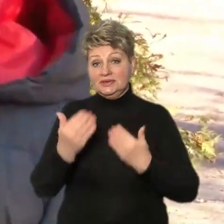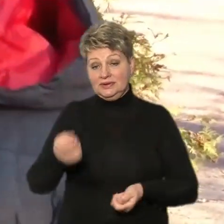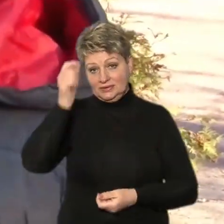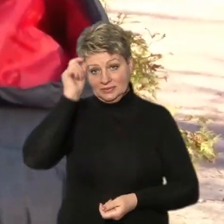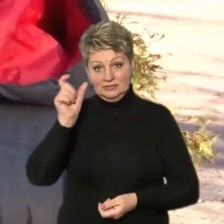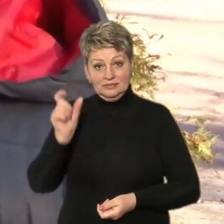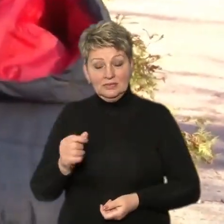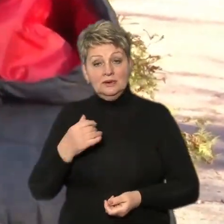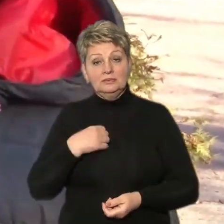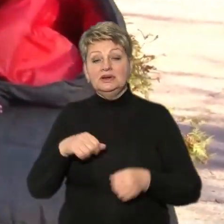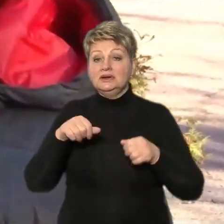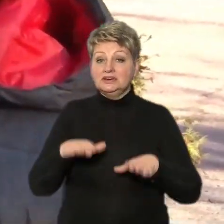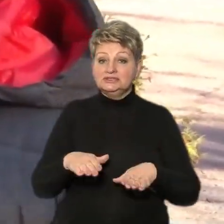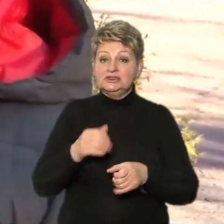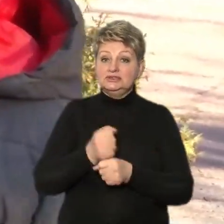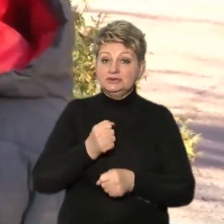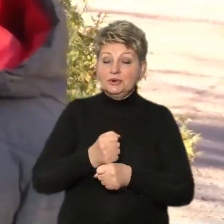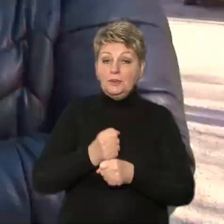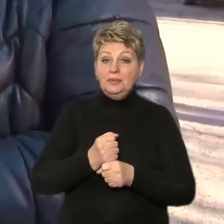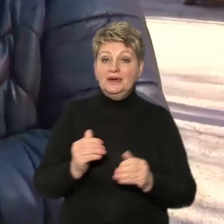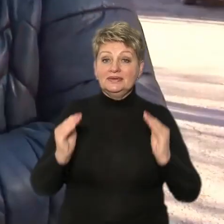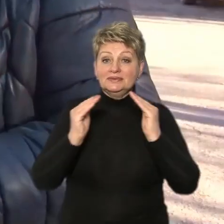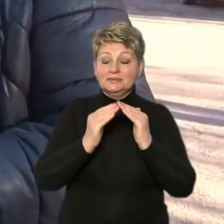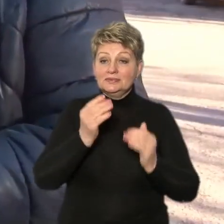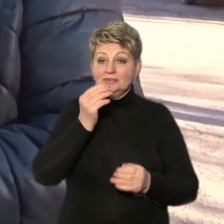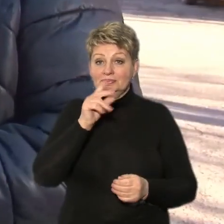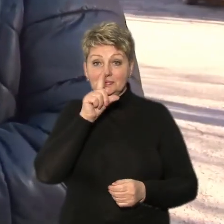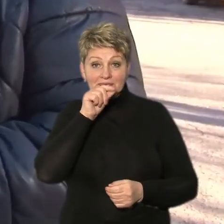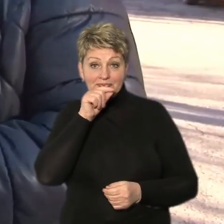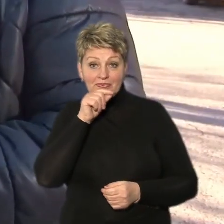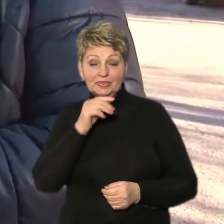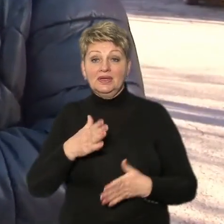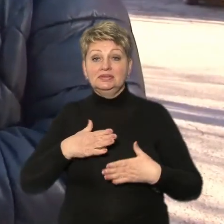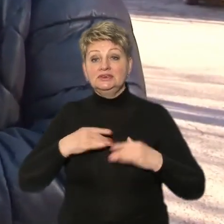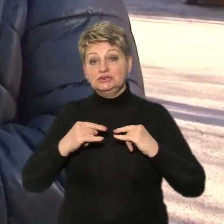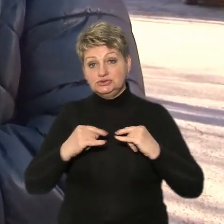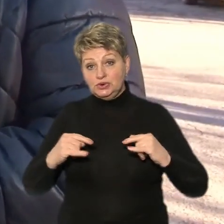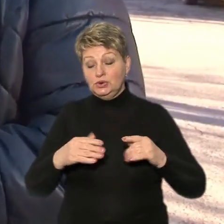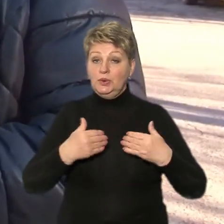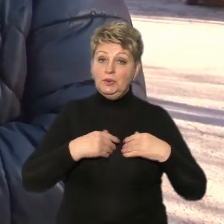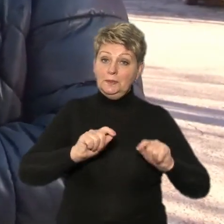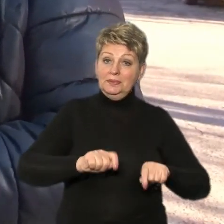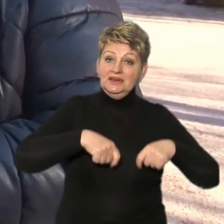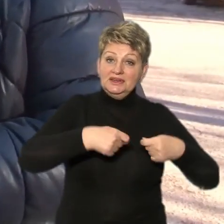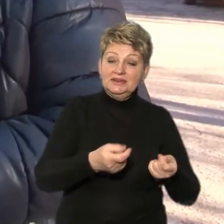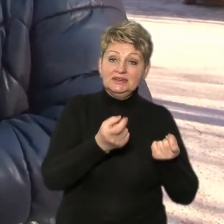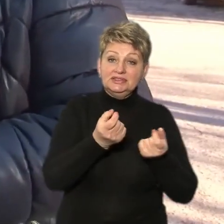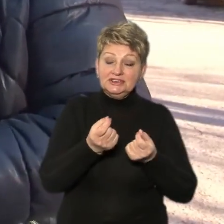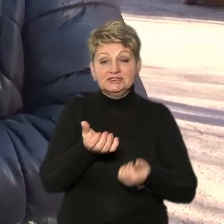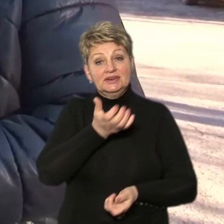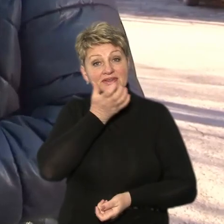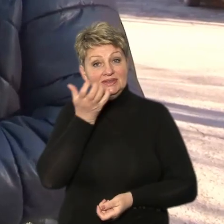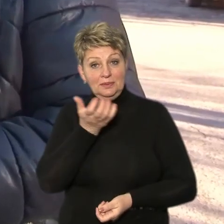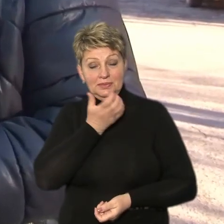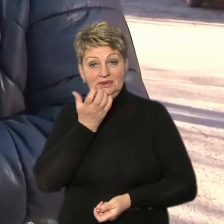зробити цю годівничку, щоб там було їсти. Від нашого столу хочемо передати трішечки тепла і трішечки